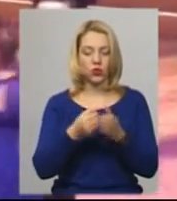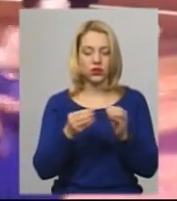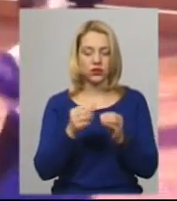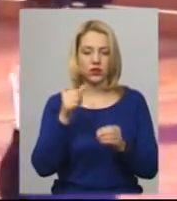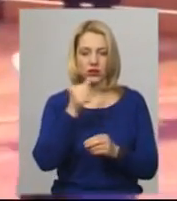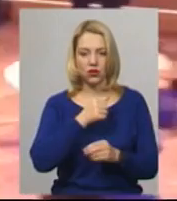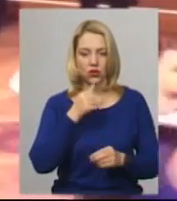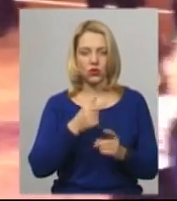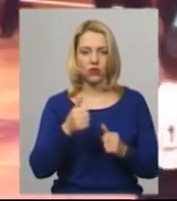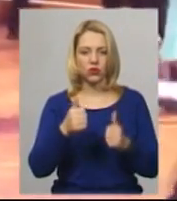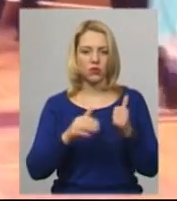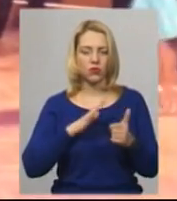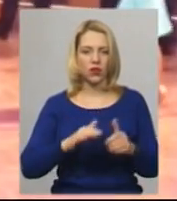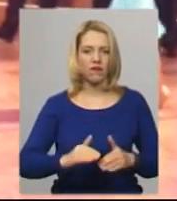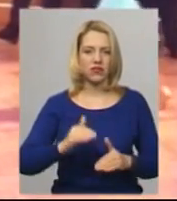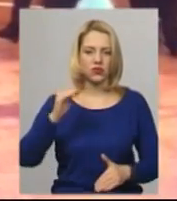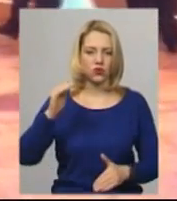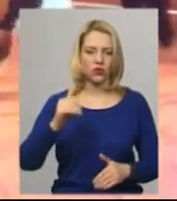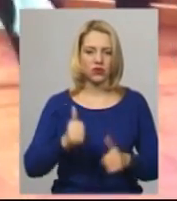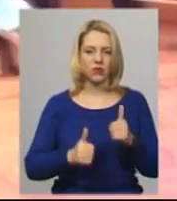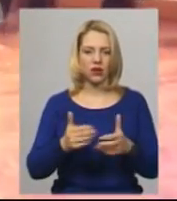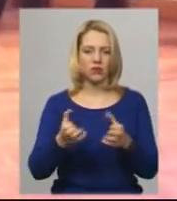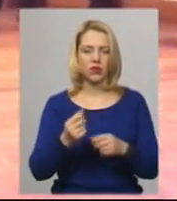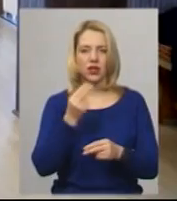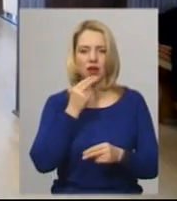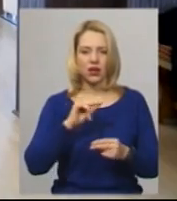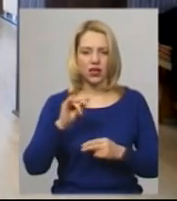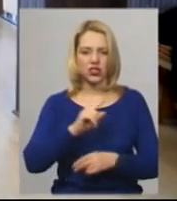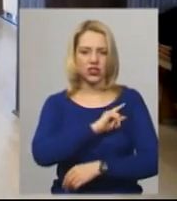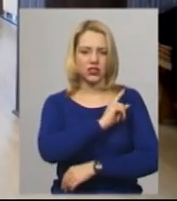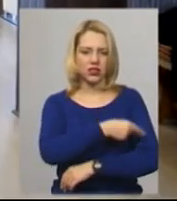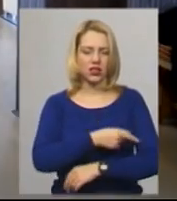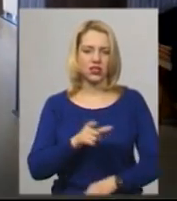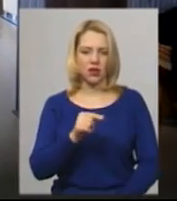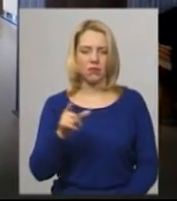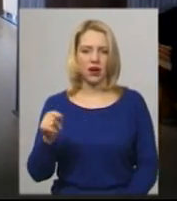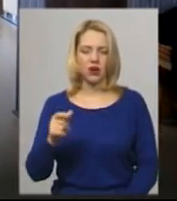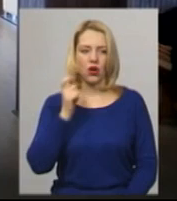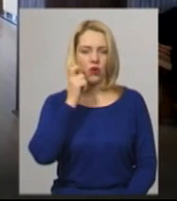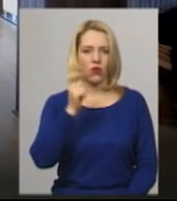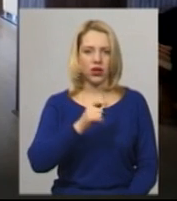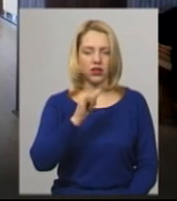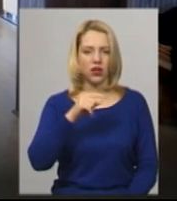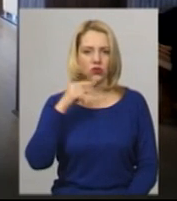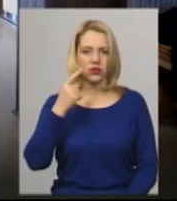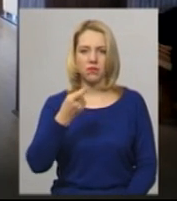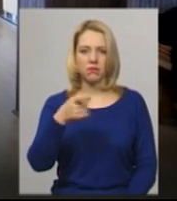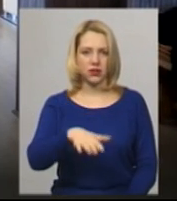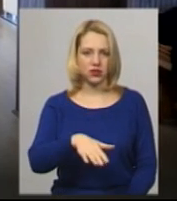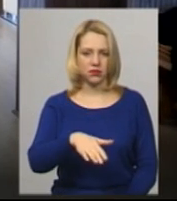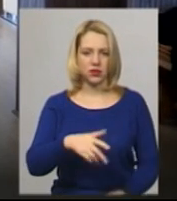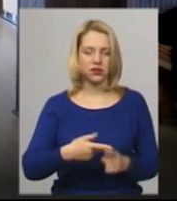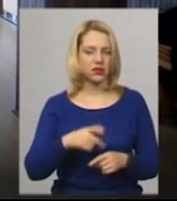конкуренція була високою, у змаганнях брали участь кращі і сильніші пари світу. Україна, Росія – це на першому місці завжди в них таке